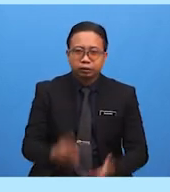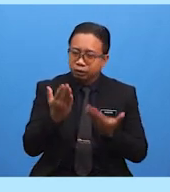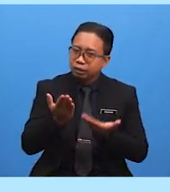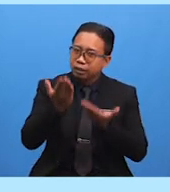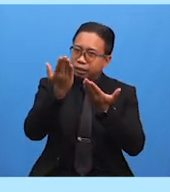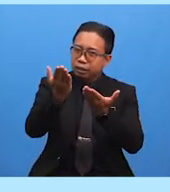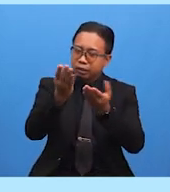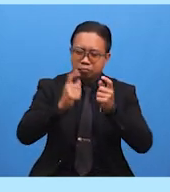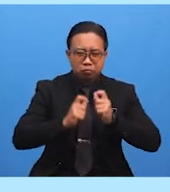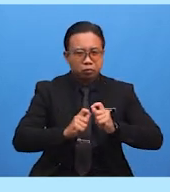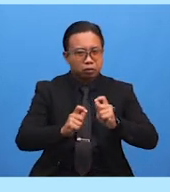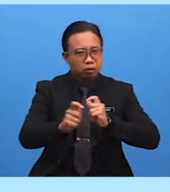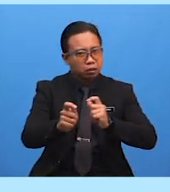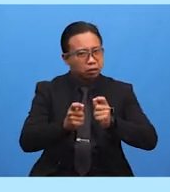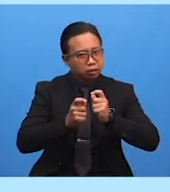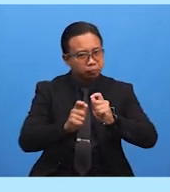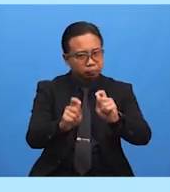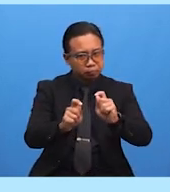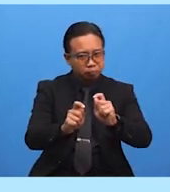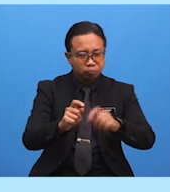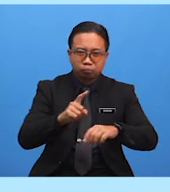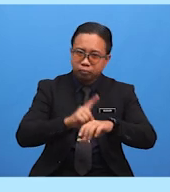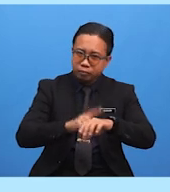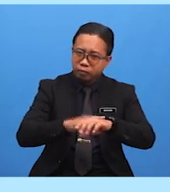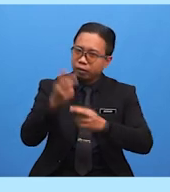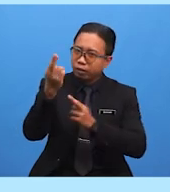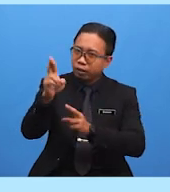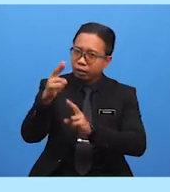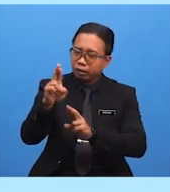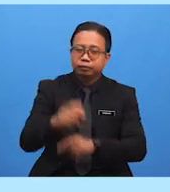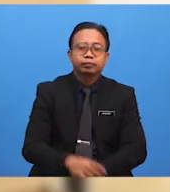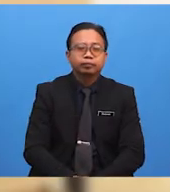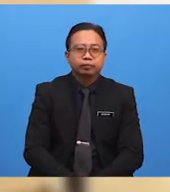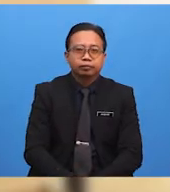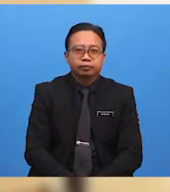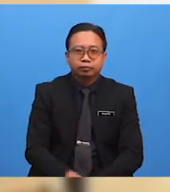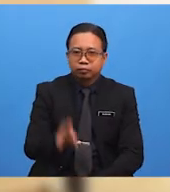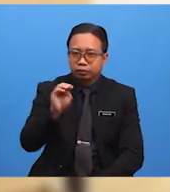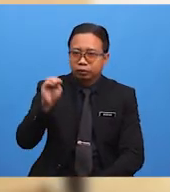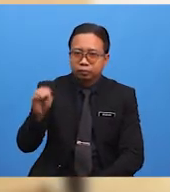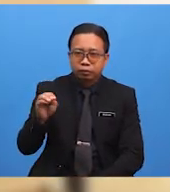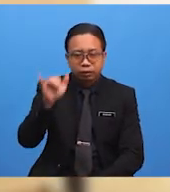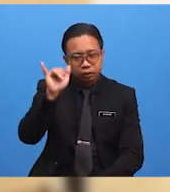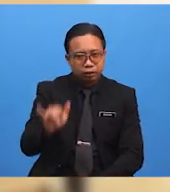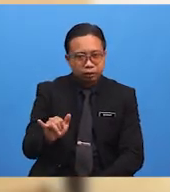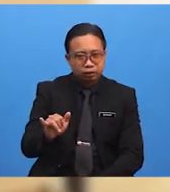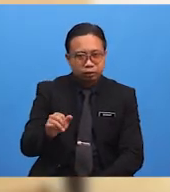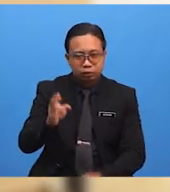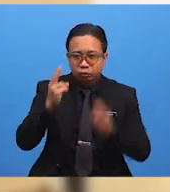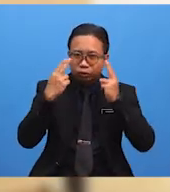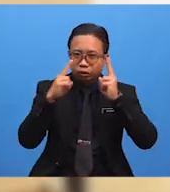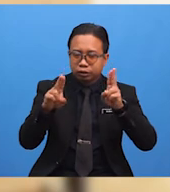tindakan terbaik semasa Rehlah Murid-murid yang Ustazah